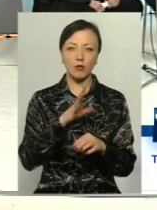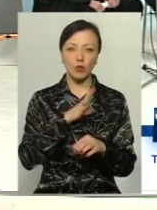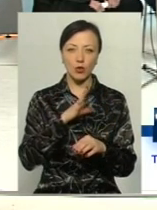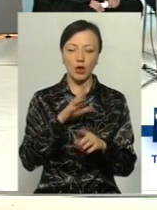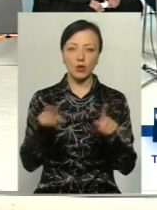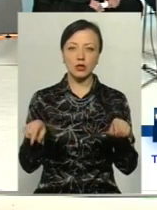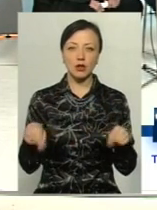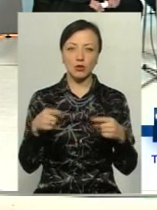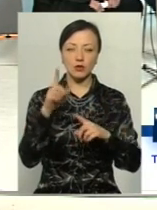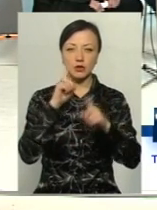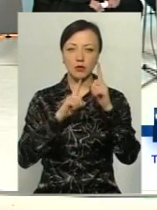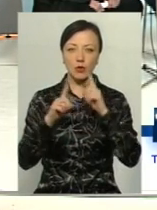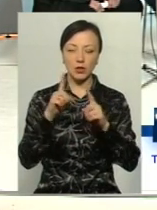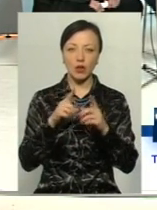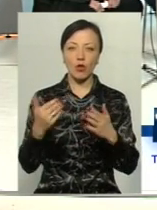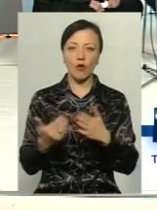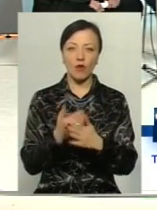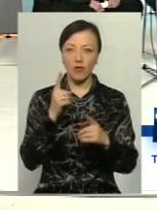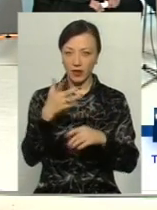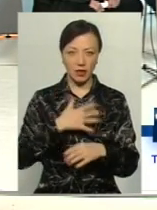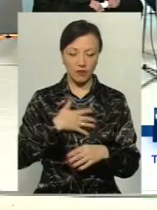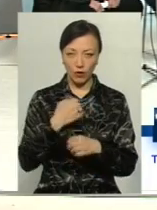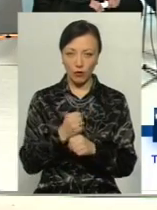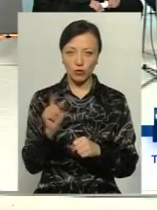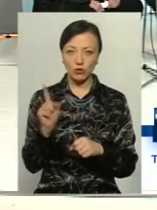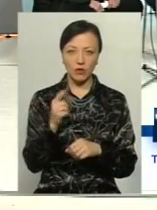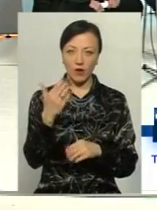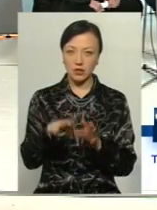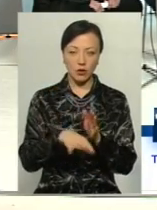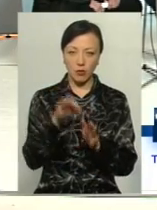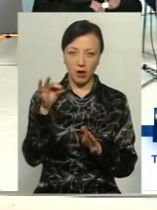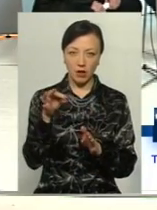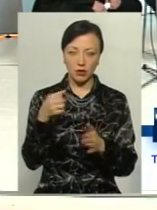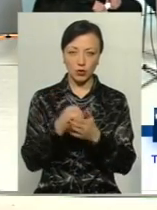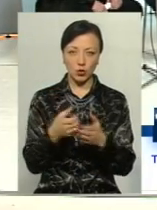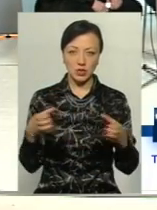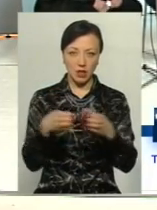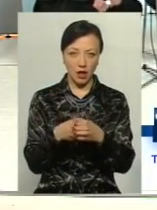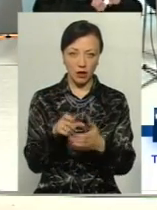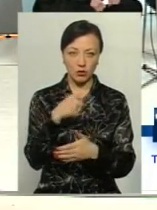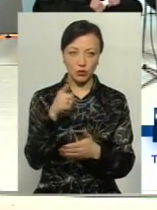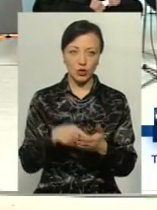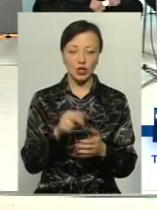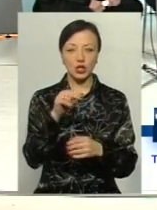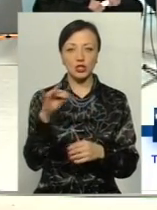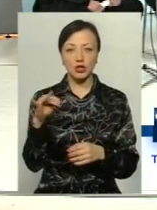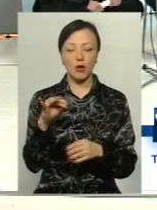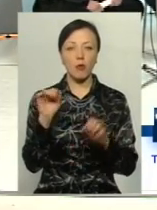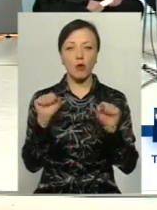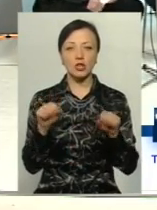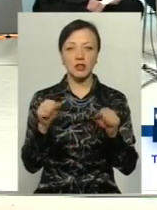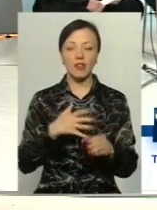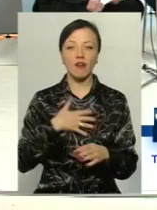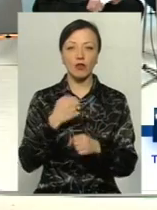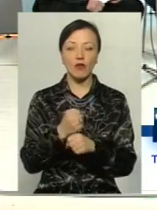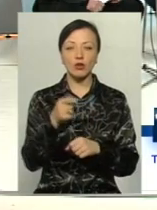нової громадянської ради? Ви не вдоволені тим, що вас не обрали до її складу? Чи можливо, не вдоволені тим,